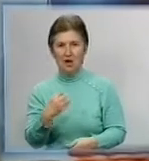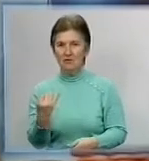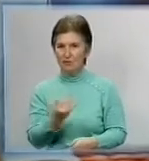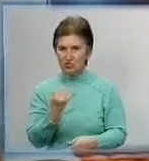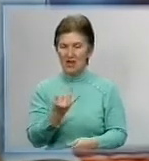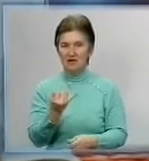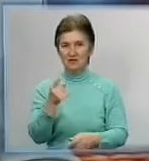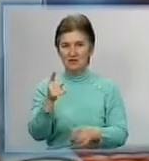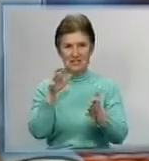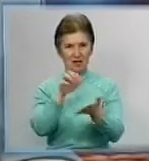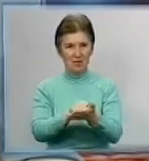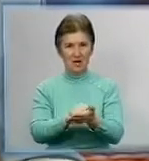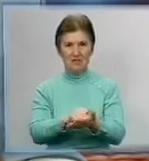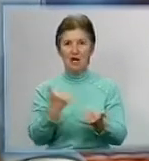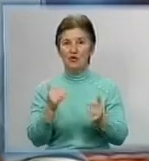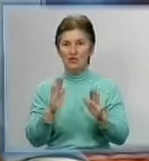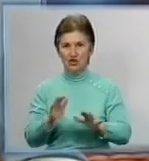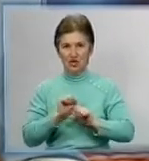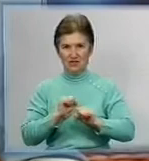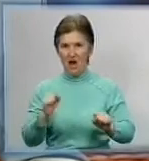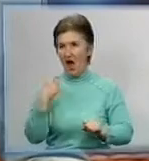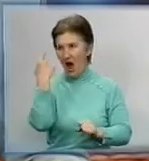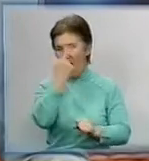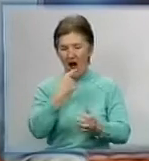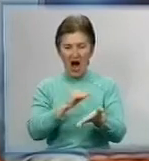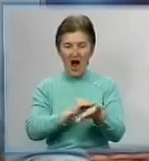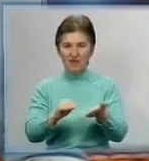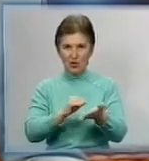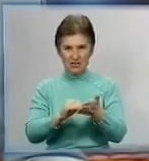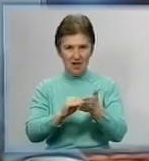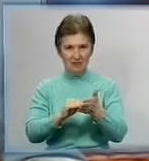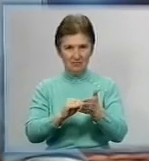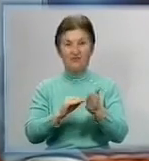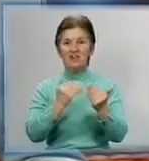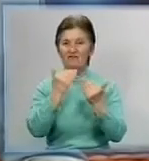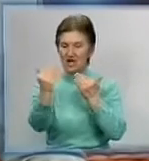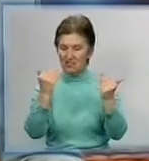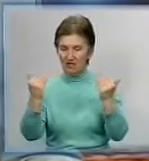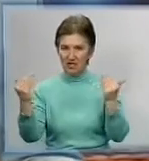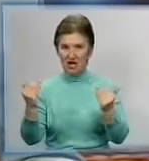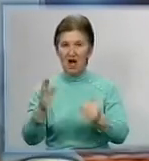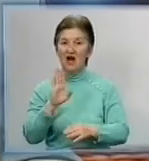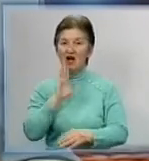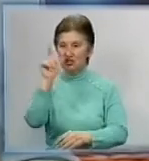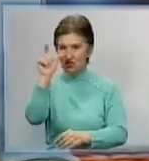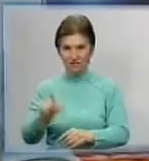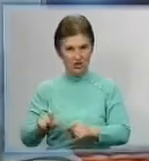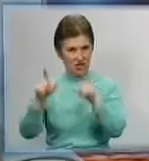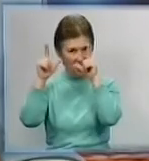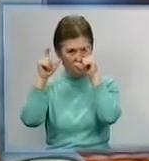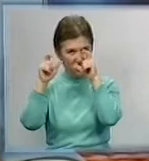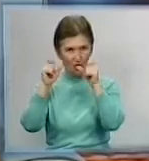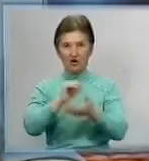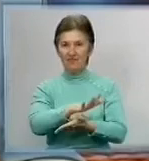фотомистецтвом і лише зараз наважилась на авторську виставку. Дівчина-фотограф через об'єктив нашої знімальної групи. Далі у сюжеті Дарини